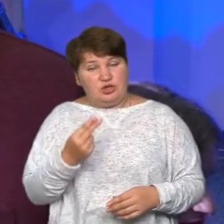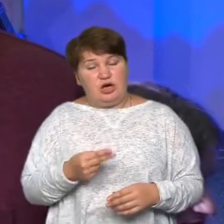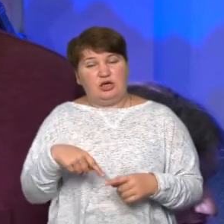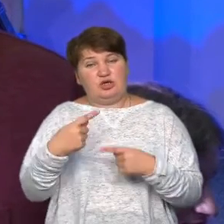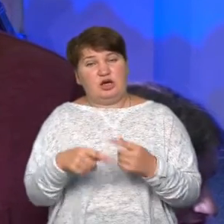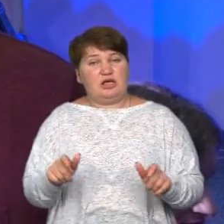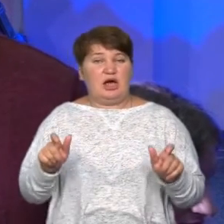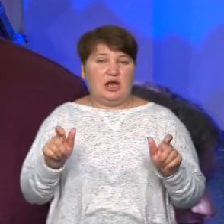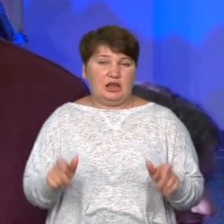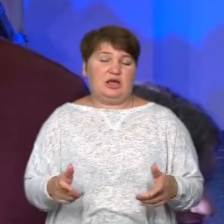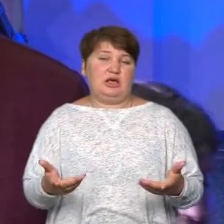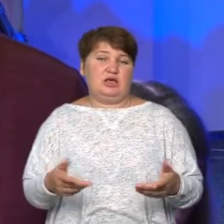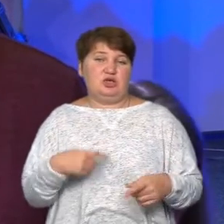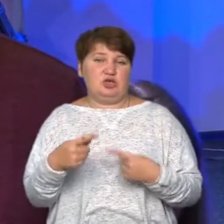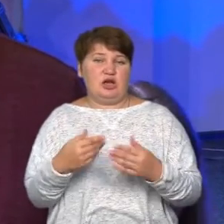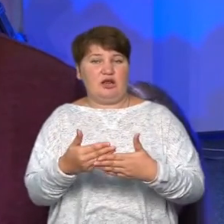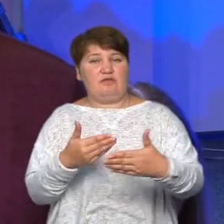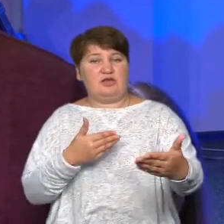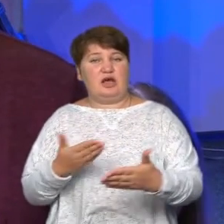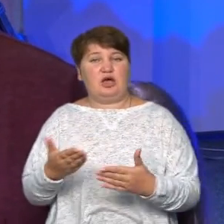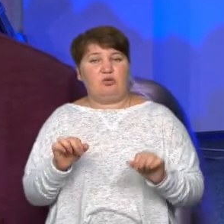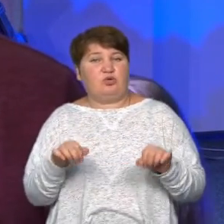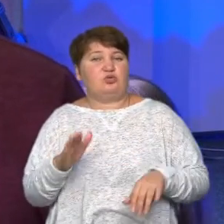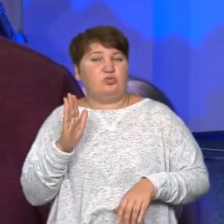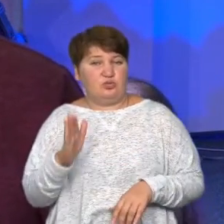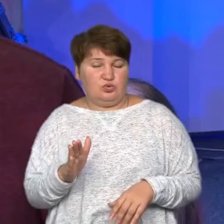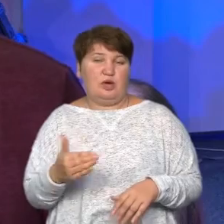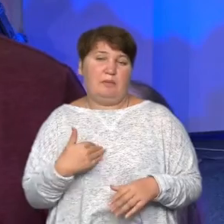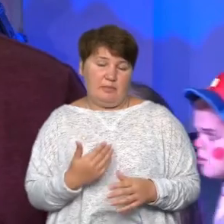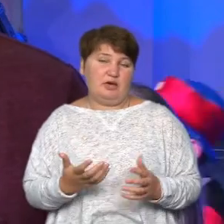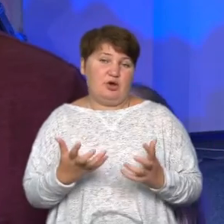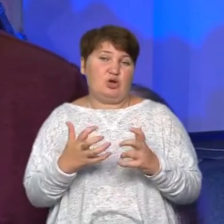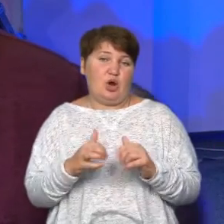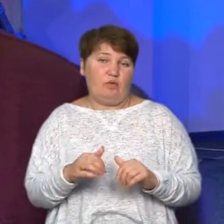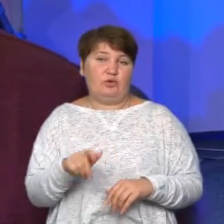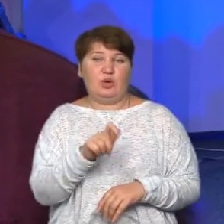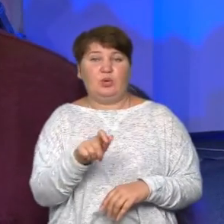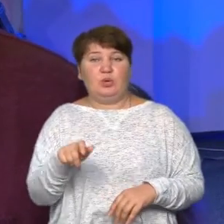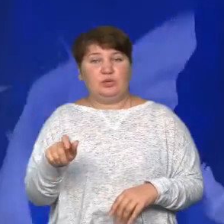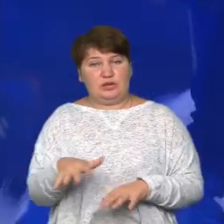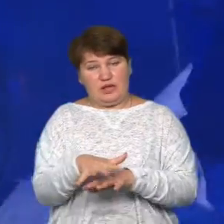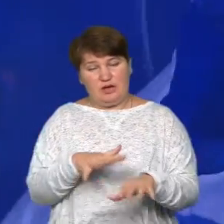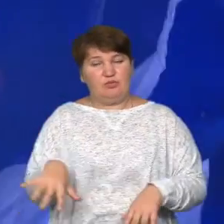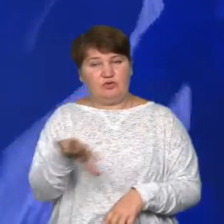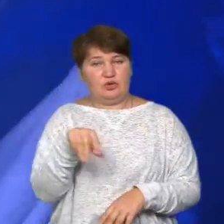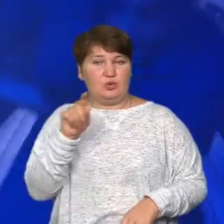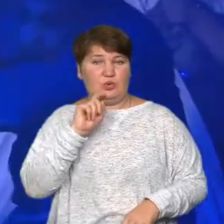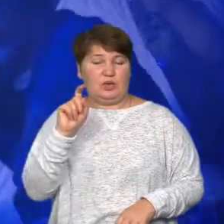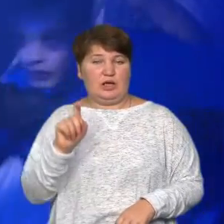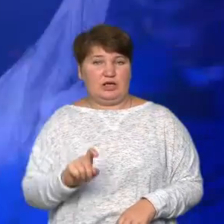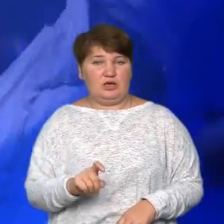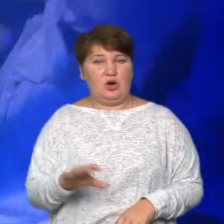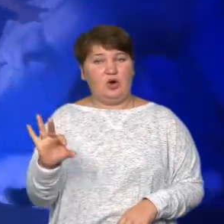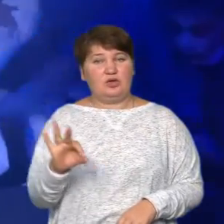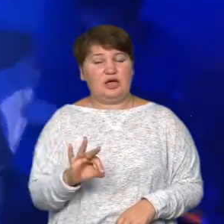силу відстані, на якій вони можуть бути, ми все-таки розраховуємо на глядацькій аудиторії по всій Україні. Оксана